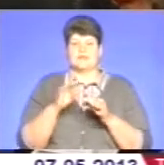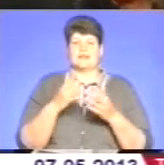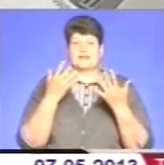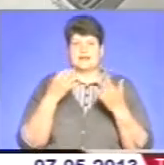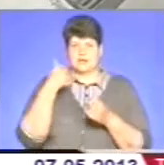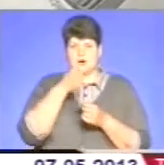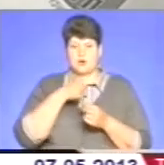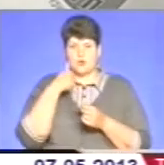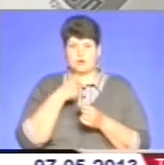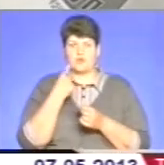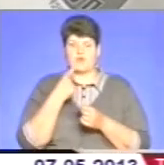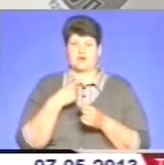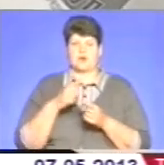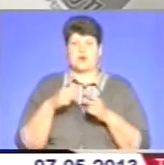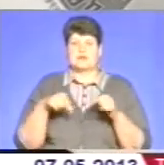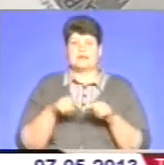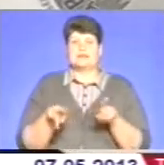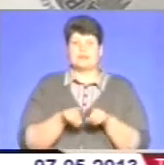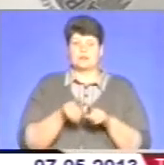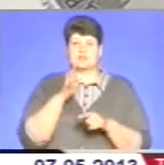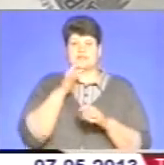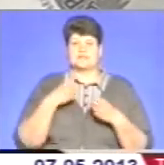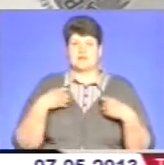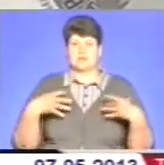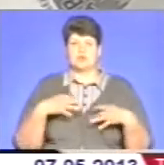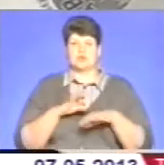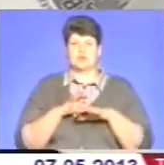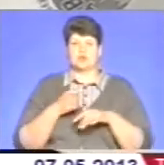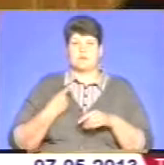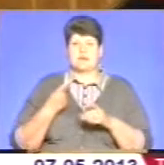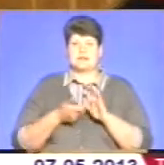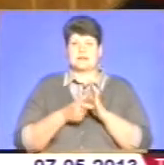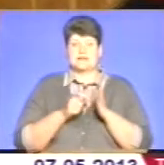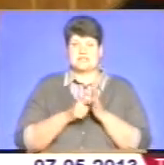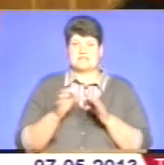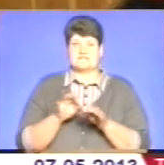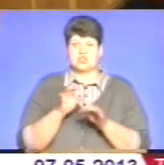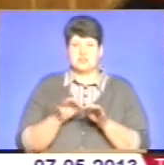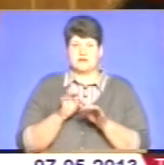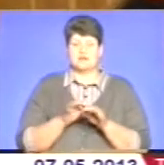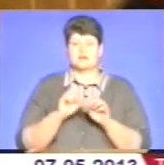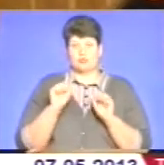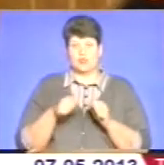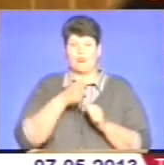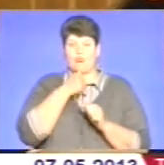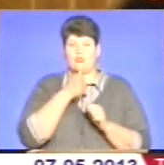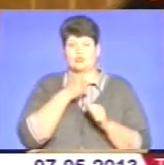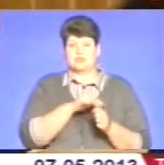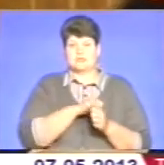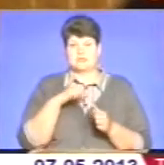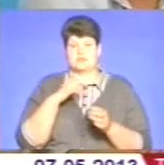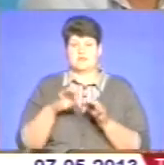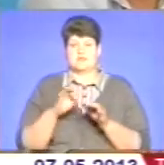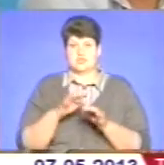пояснюють організатори. Також під час свята проведуть майстер-класи із вишивання. Охочі зможуть спробувати вишити власноруч